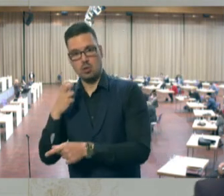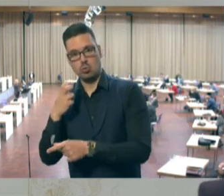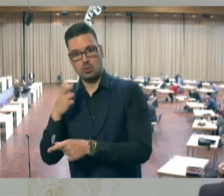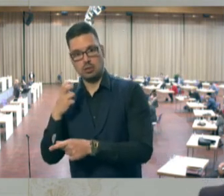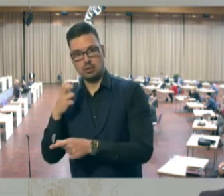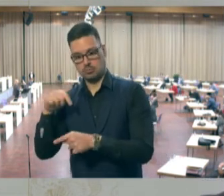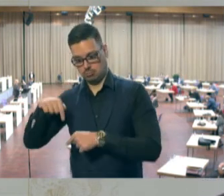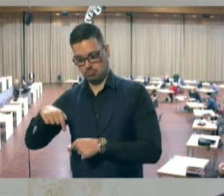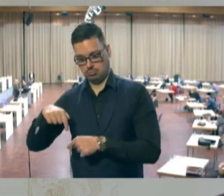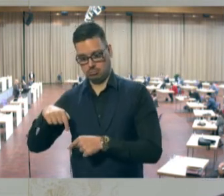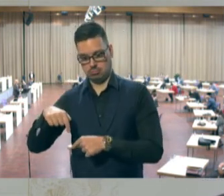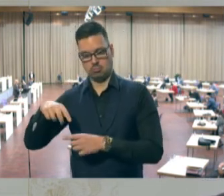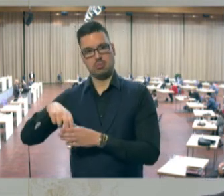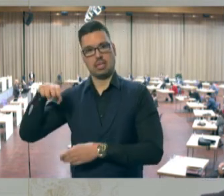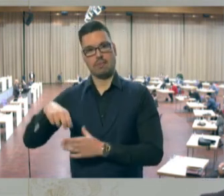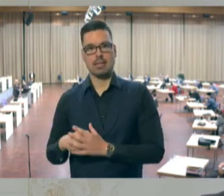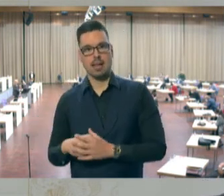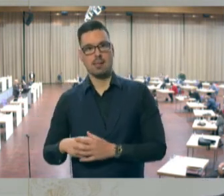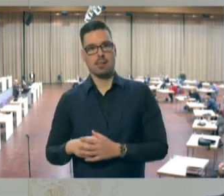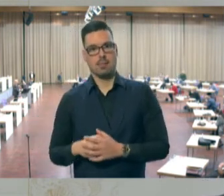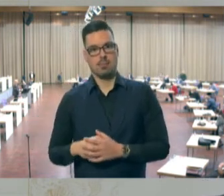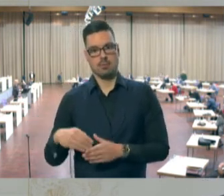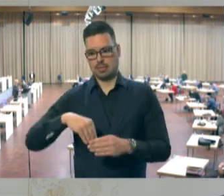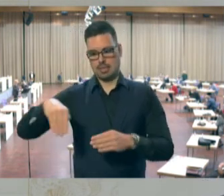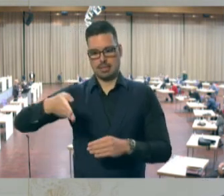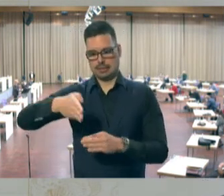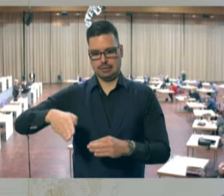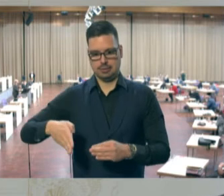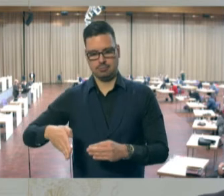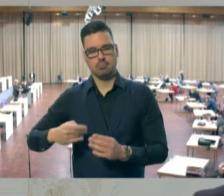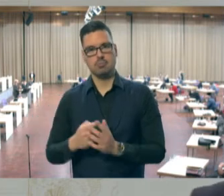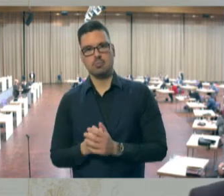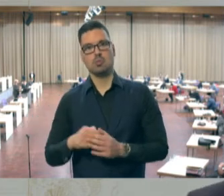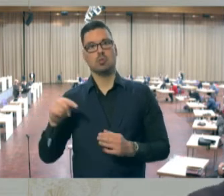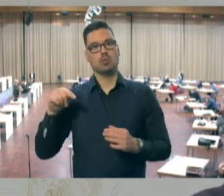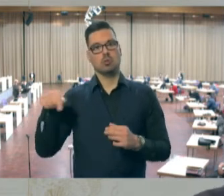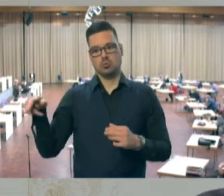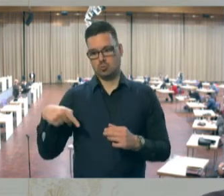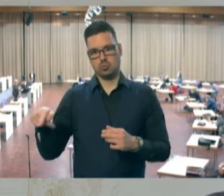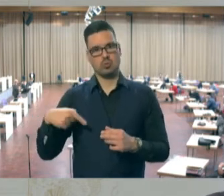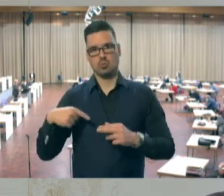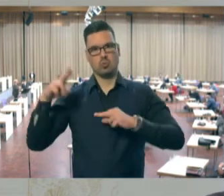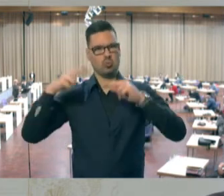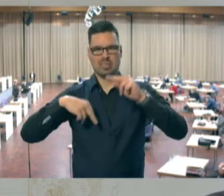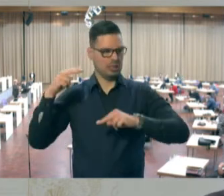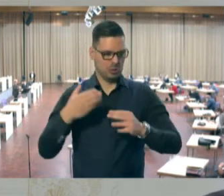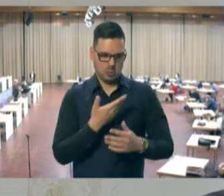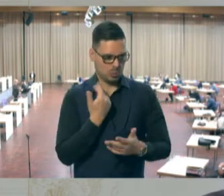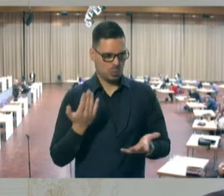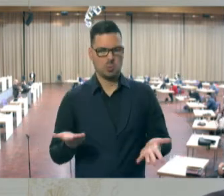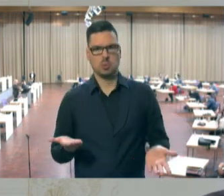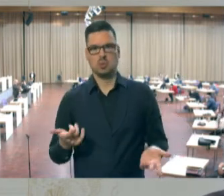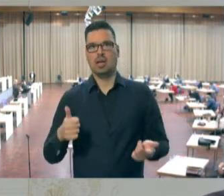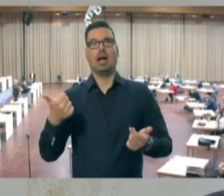St. Wendel. Wobei man wissen muss, wer schon mal dort war. Dorf und Neipel, das können Sie nicht unterscheiden. Das ist wie ein